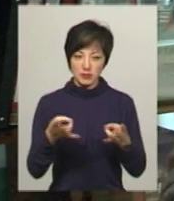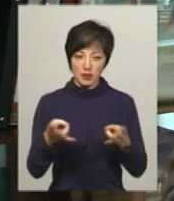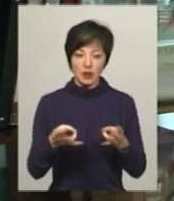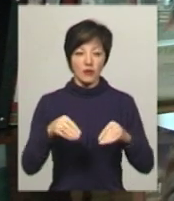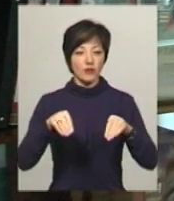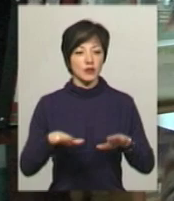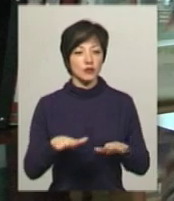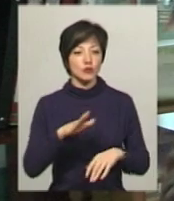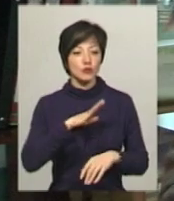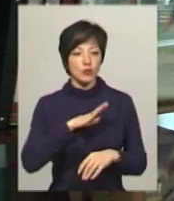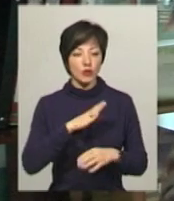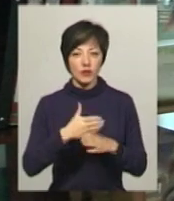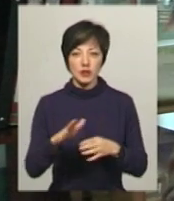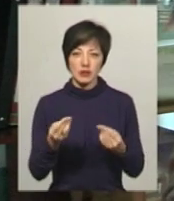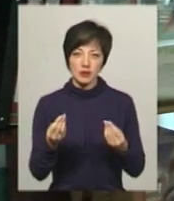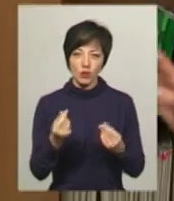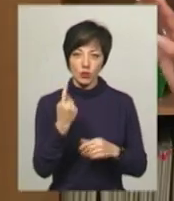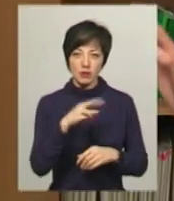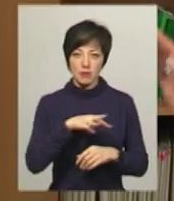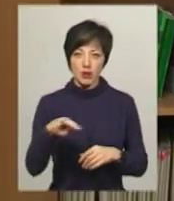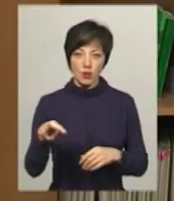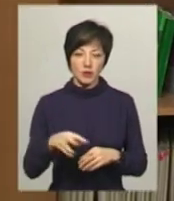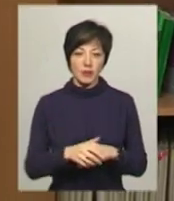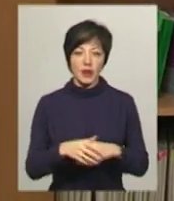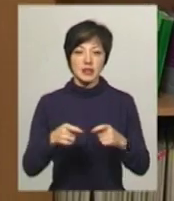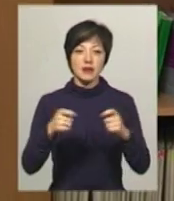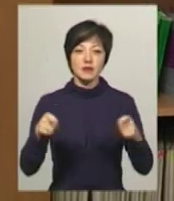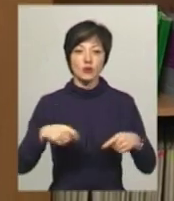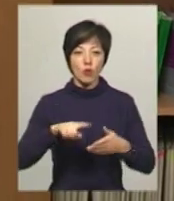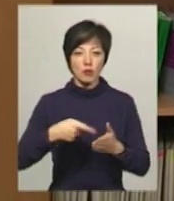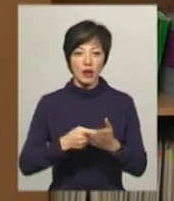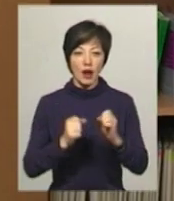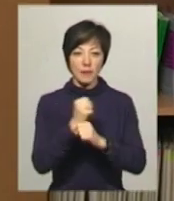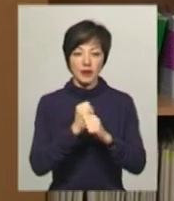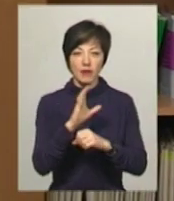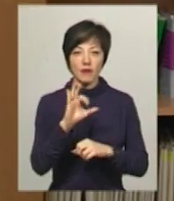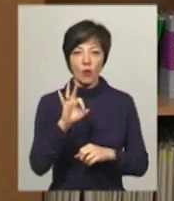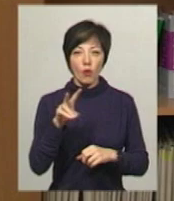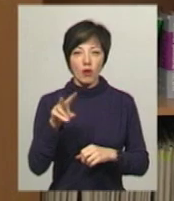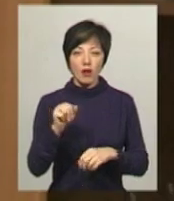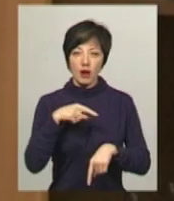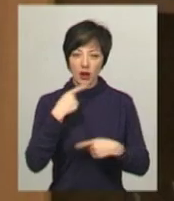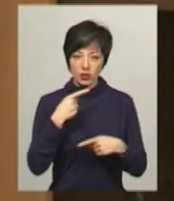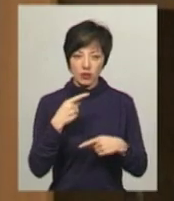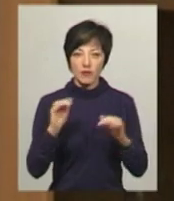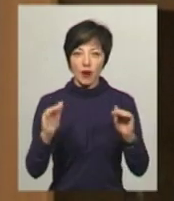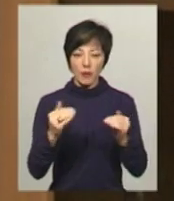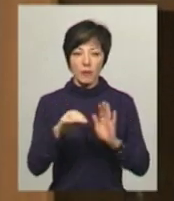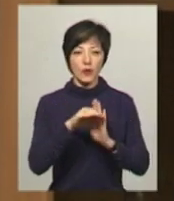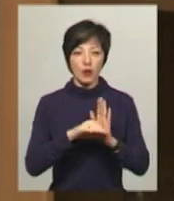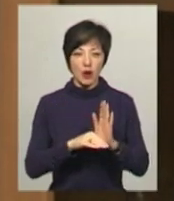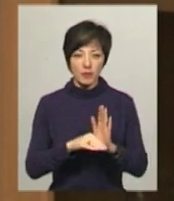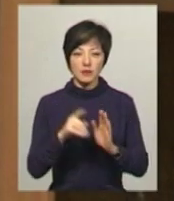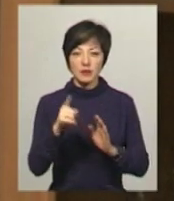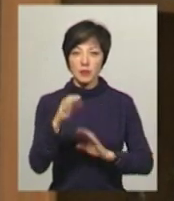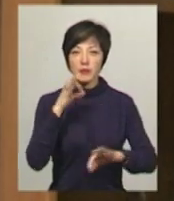вирішено виділити оцей один мільйон. Завідувачка комунальної аптеки «Віола» Ольга Акадуцька каже, в рамках програми до